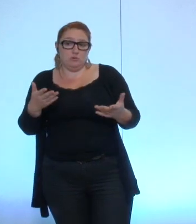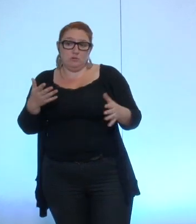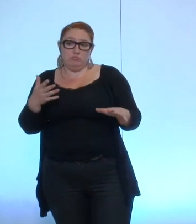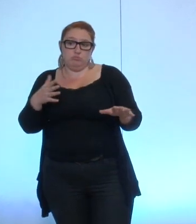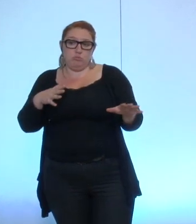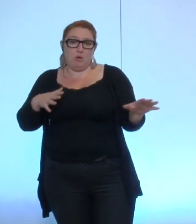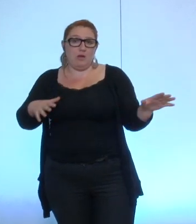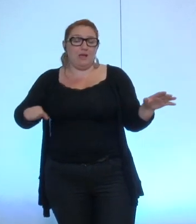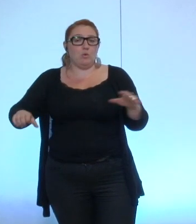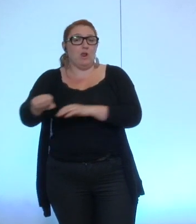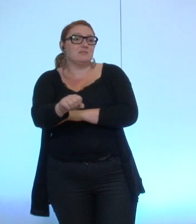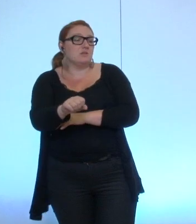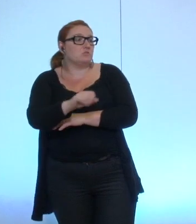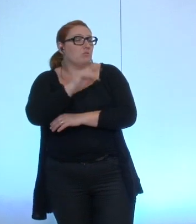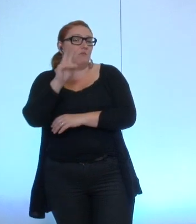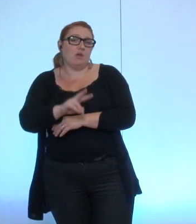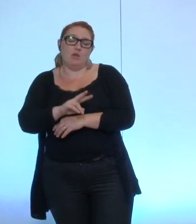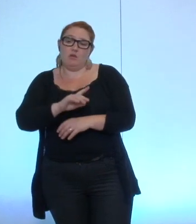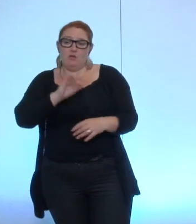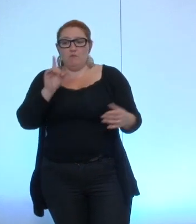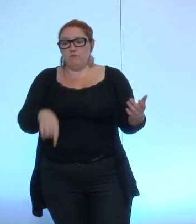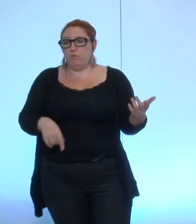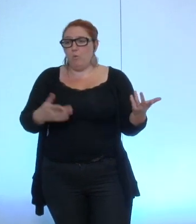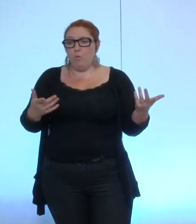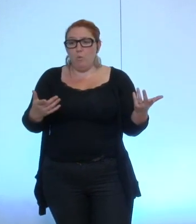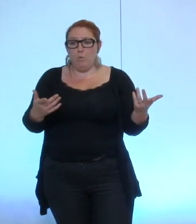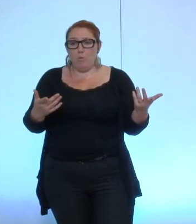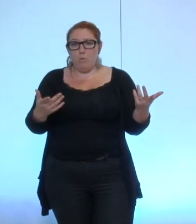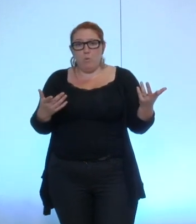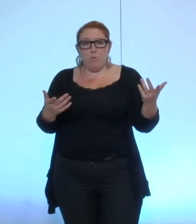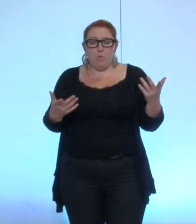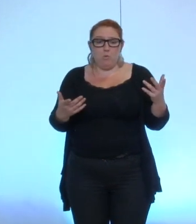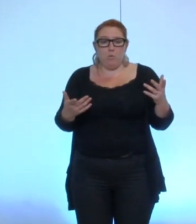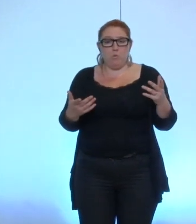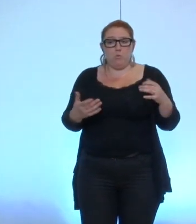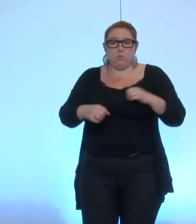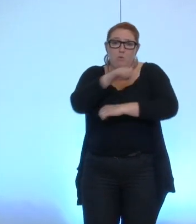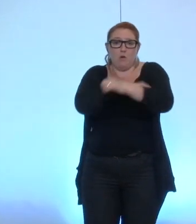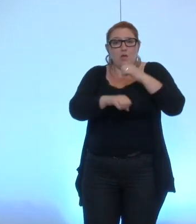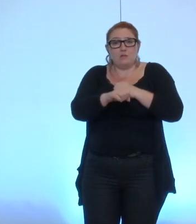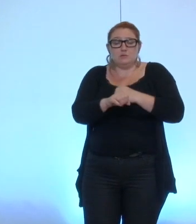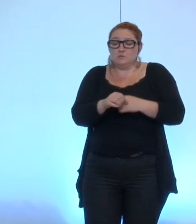demande une capacité que nous n'avons pas mais qui sera à construire